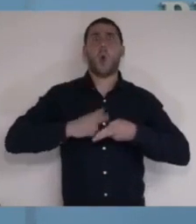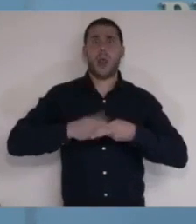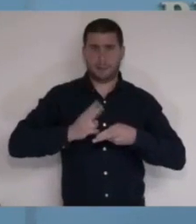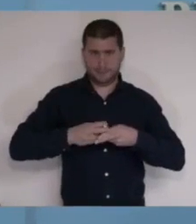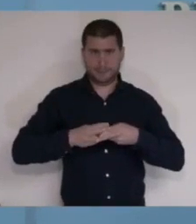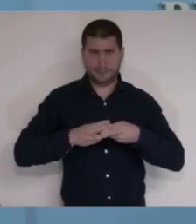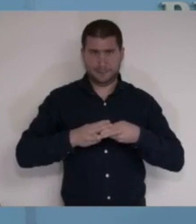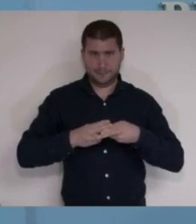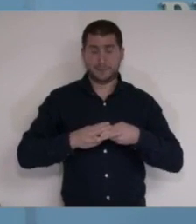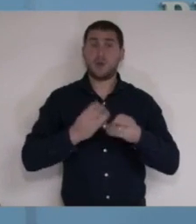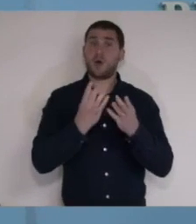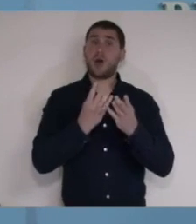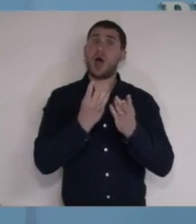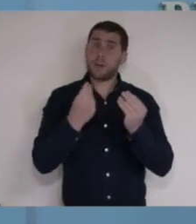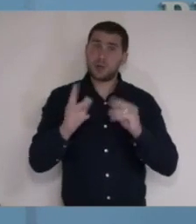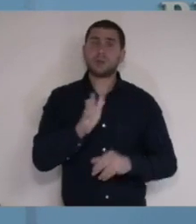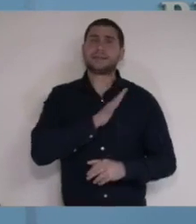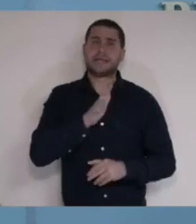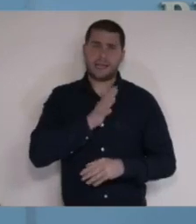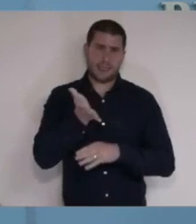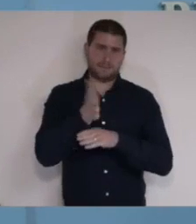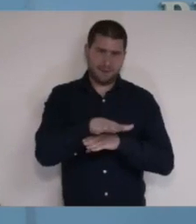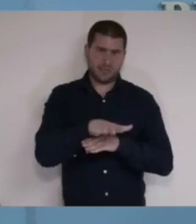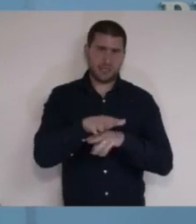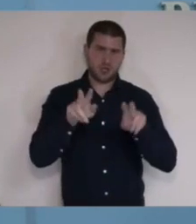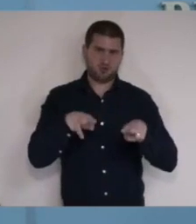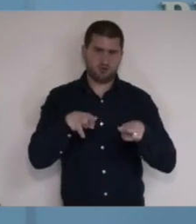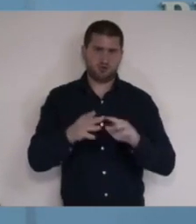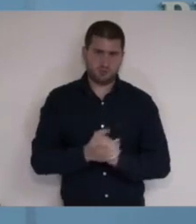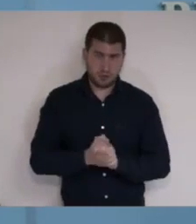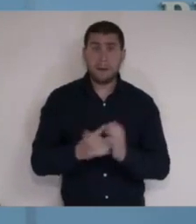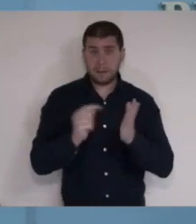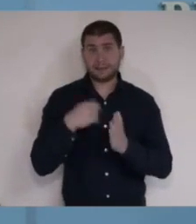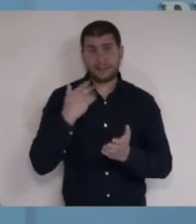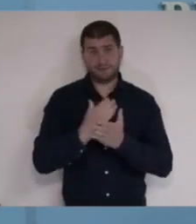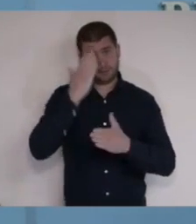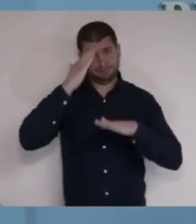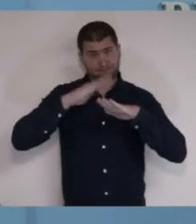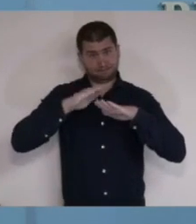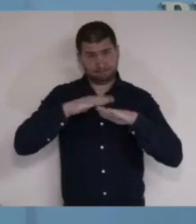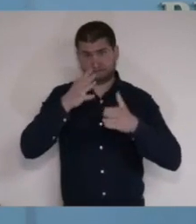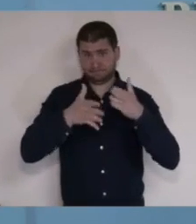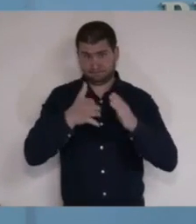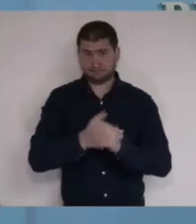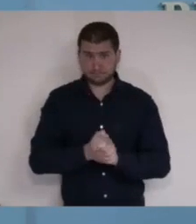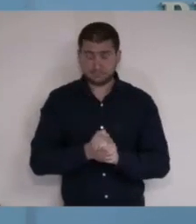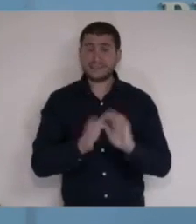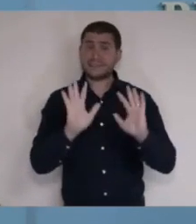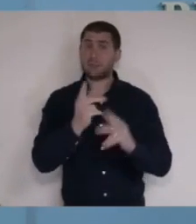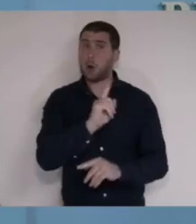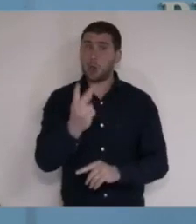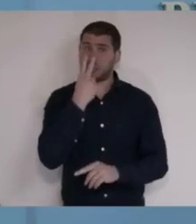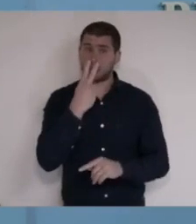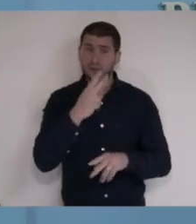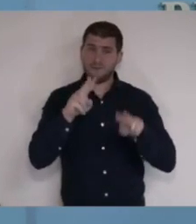שרבים מהם יהיו בסכנת מוות. לכן אני כבר אומר לכם, אם לא